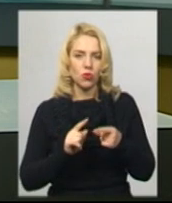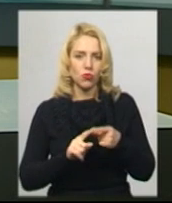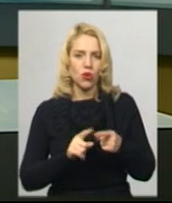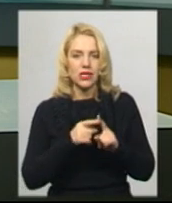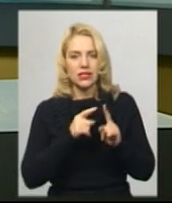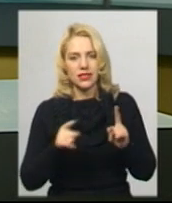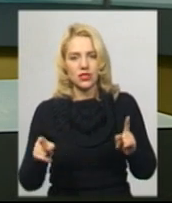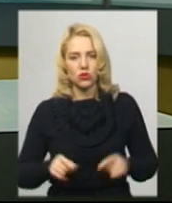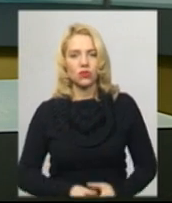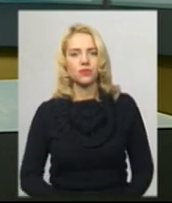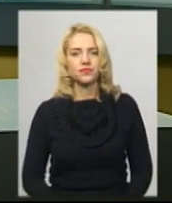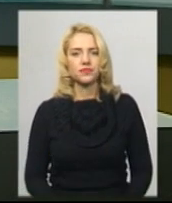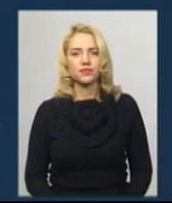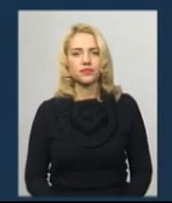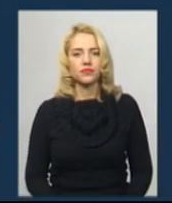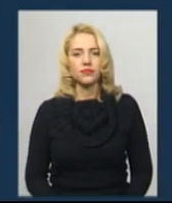Петро Бардецький.